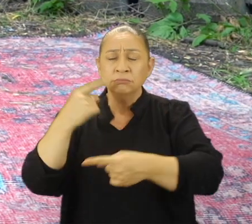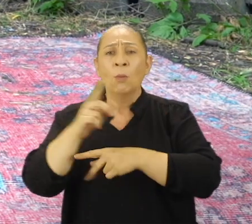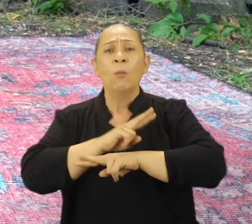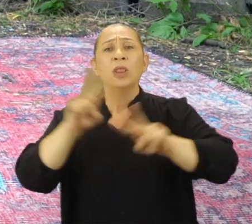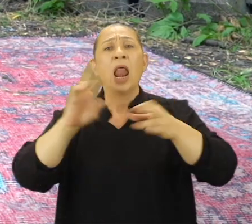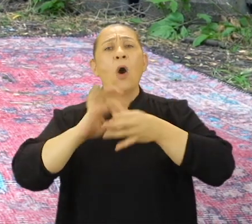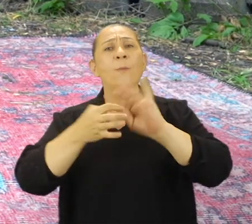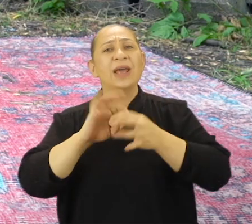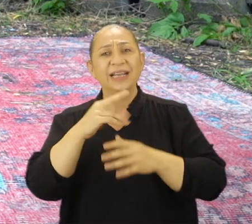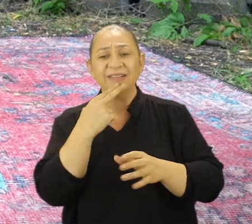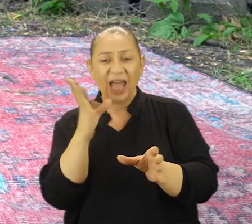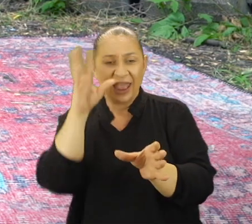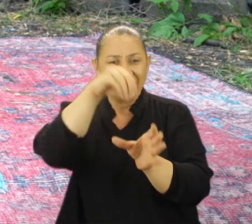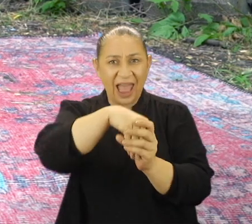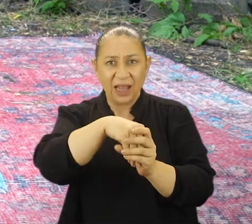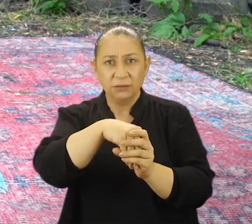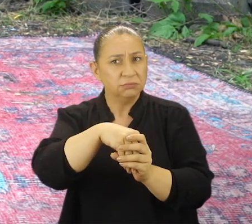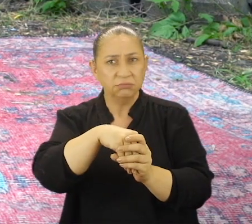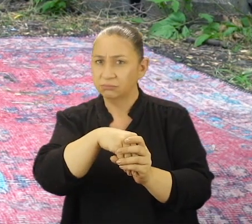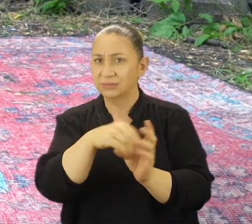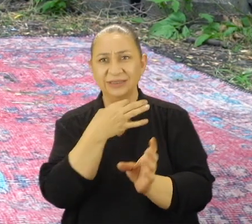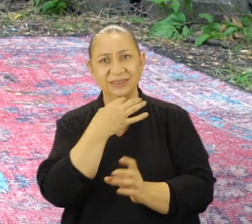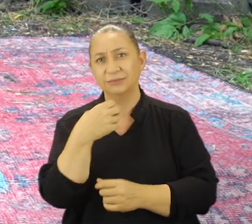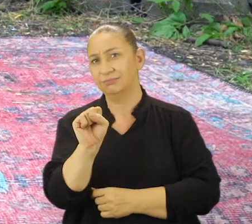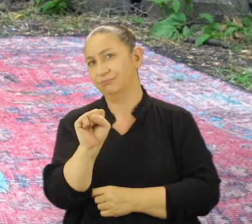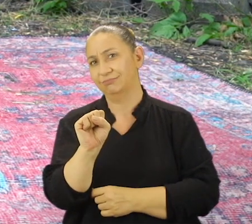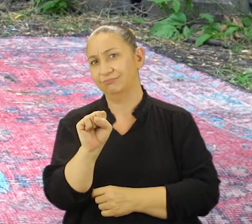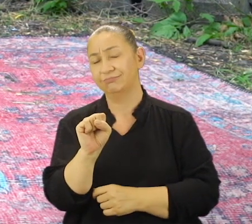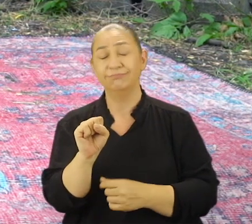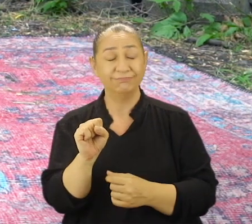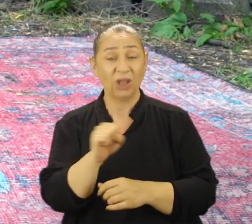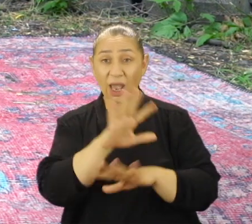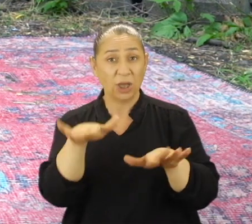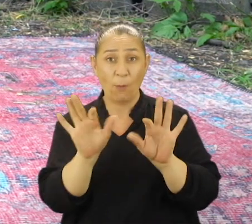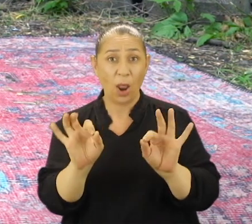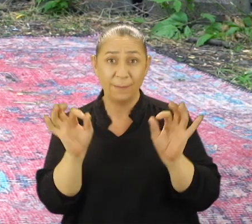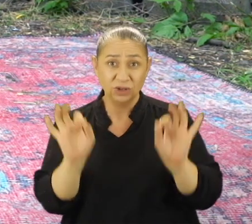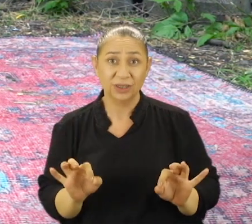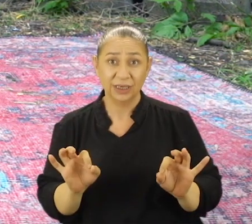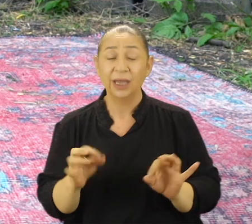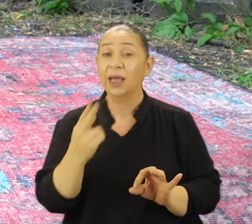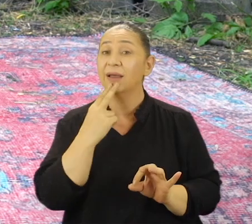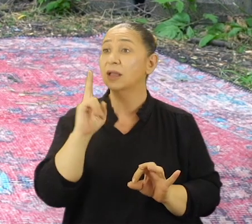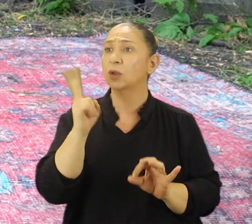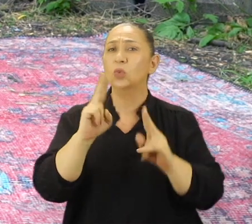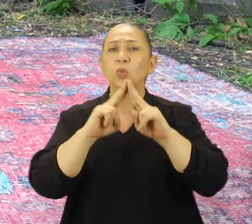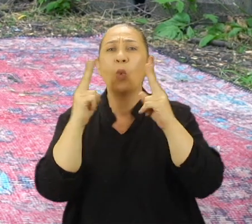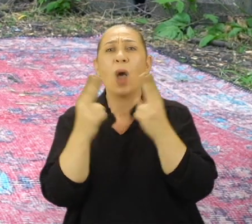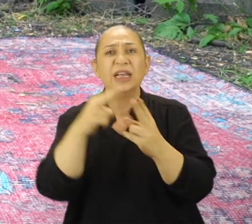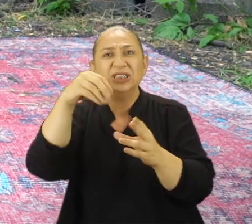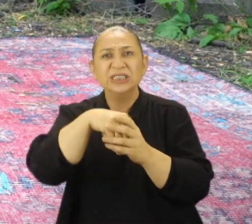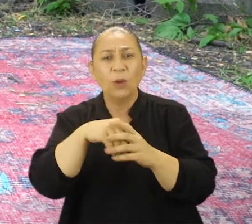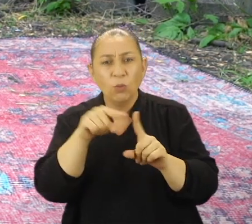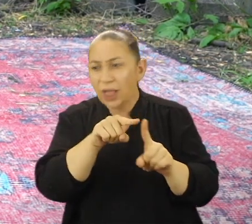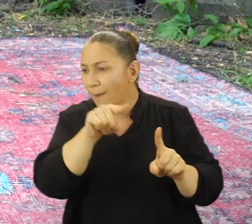rağmen modern olimpiyatlarda kadının yer almasına izin verilmiyordu. Ve her şey böyle başladı. Kadınların